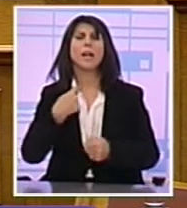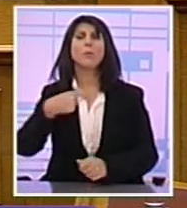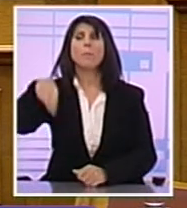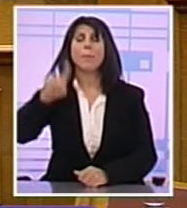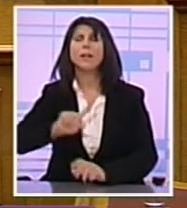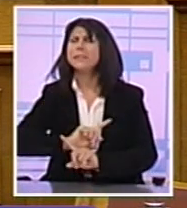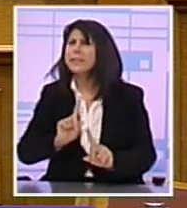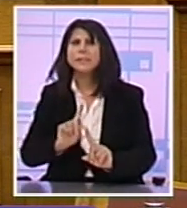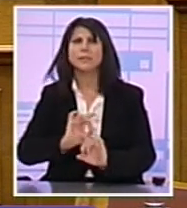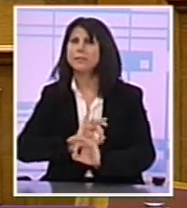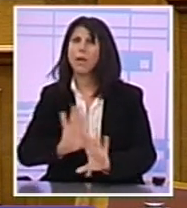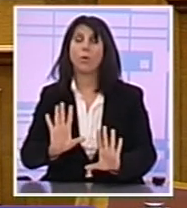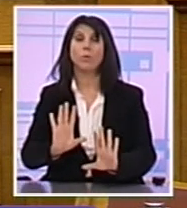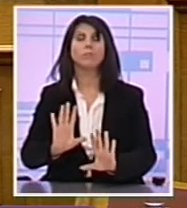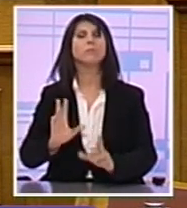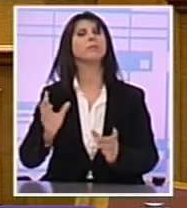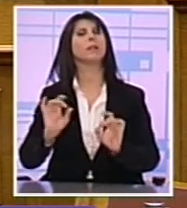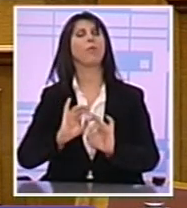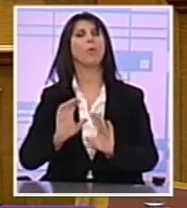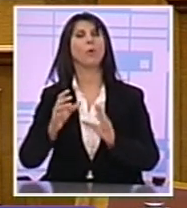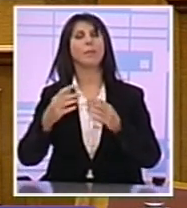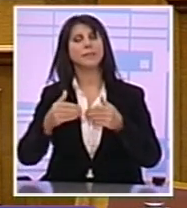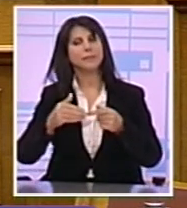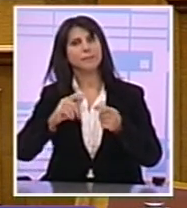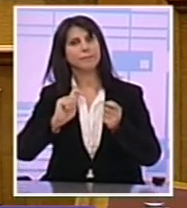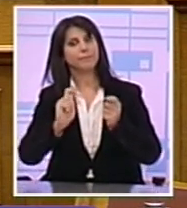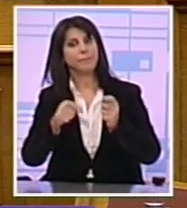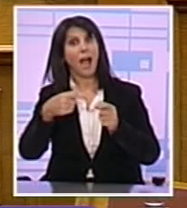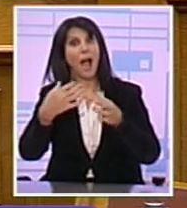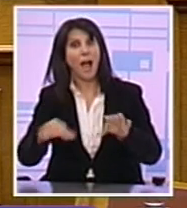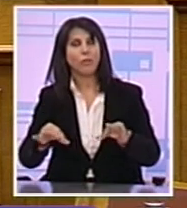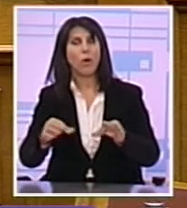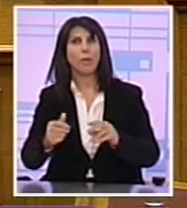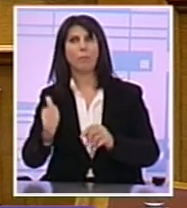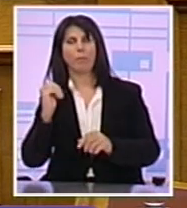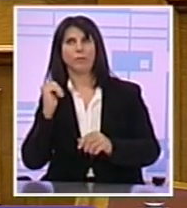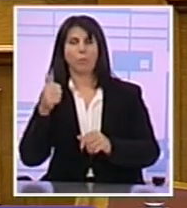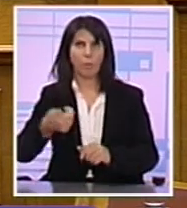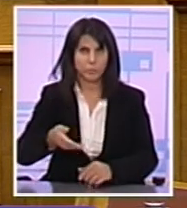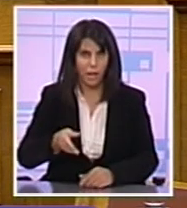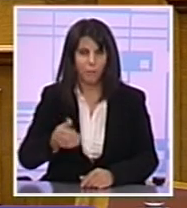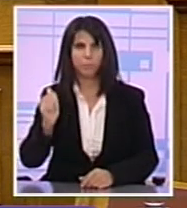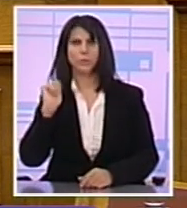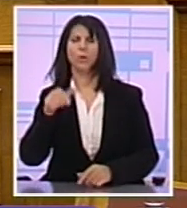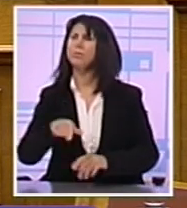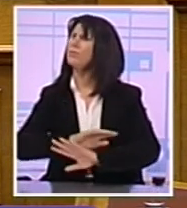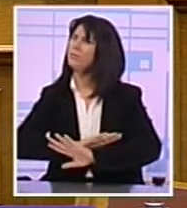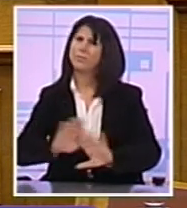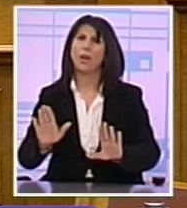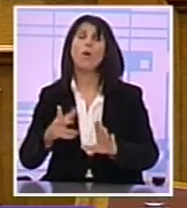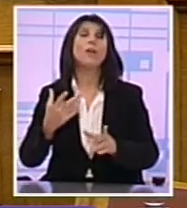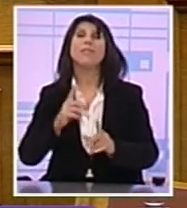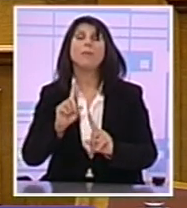Χωρίς να υπάρξουν κενά Χωρίς να υπάρχουν πισωγυρίσματα Χωρίς να δώσουμε ευκαιρία